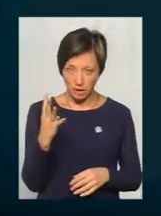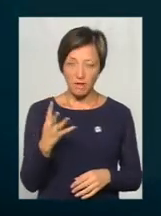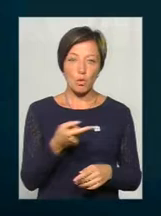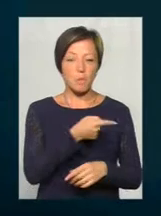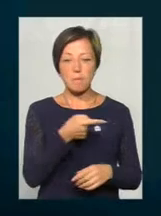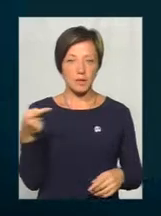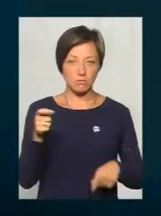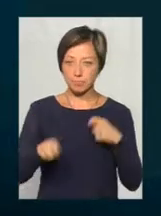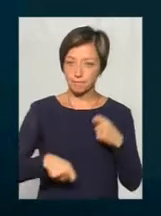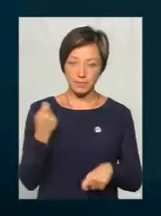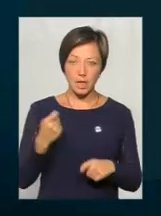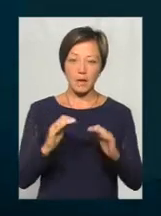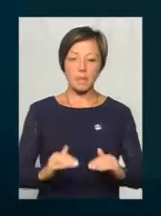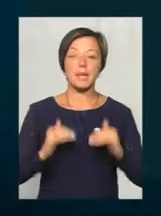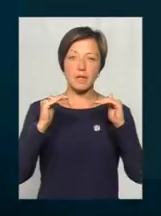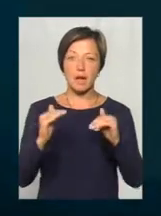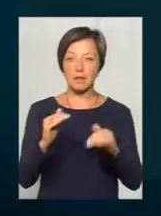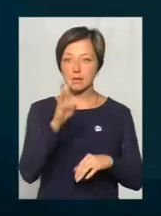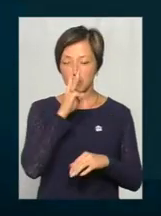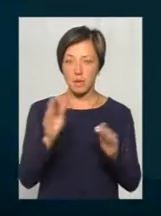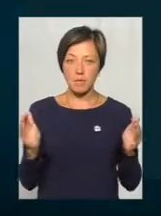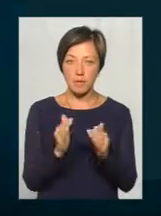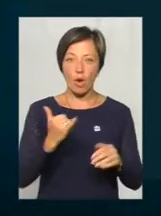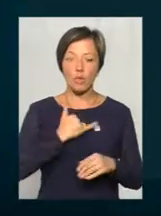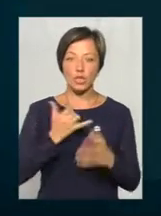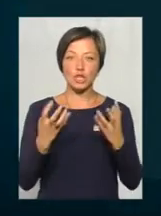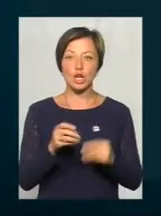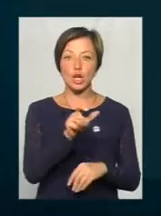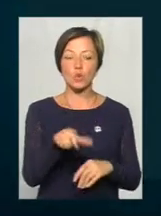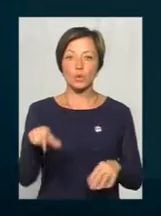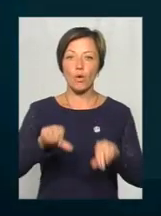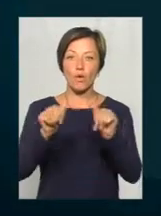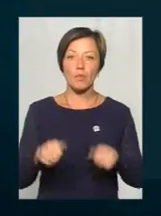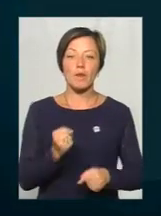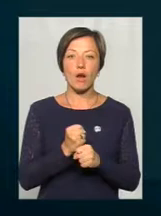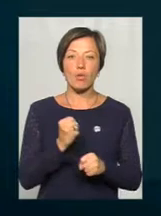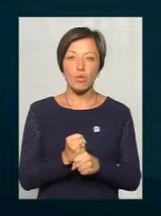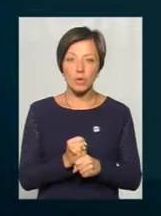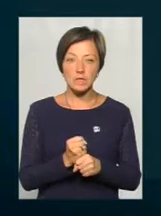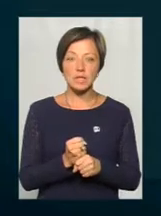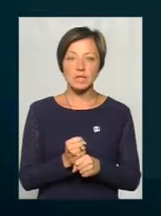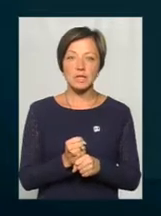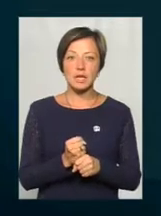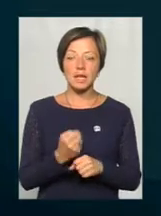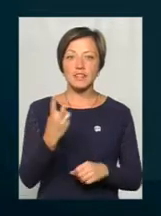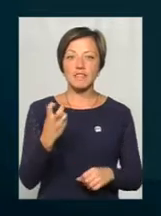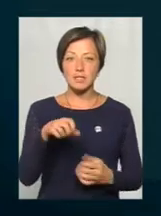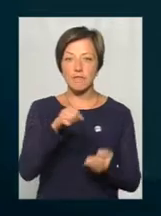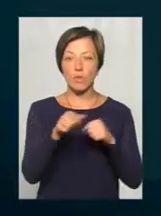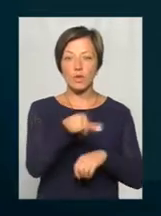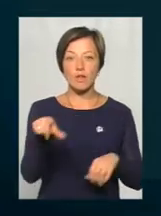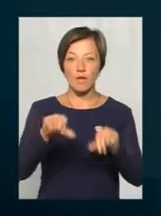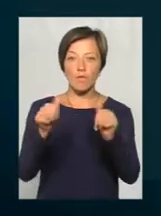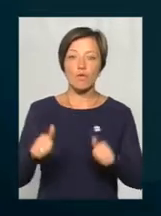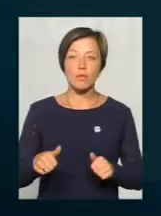з тим, що піднялася мінімальна заробітна плата, а в нас всі люди оформлені на роботі на стільки 200 водіїв, оформлені, плюс